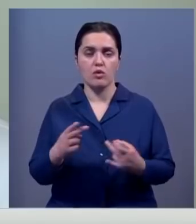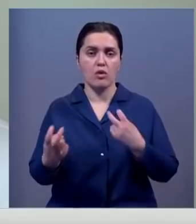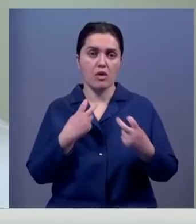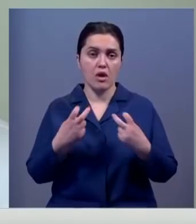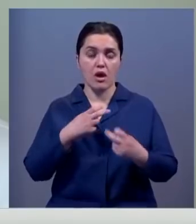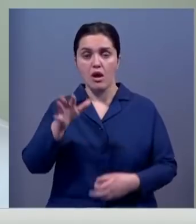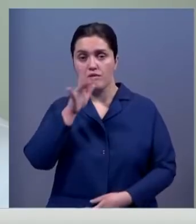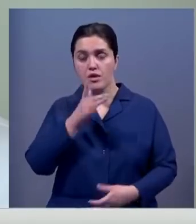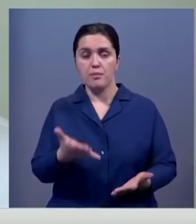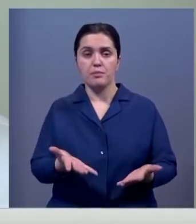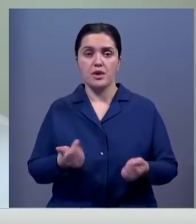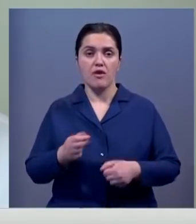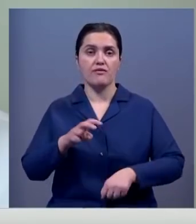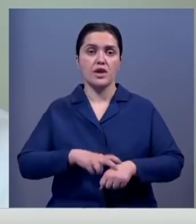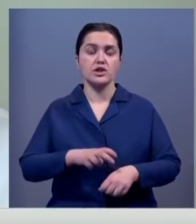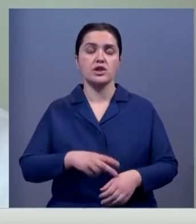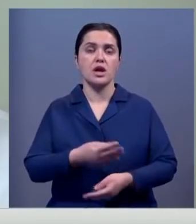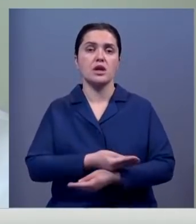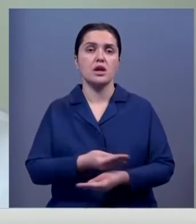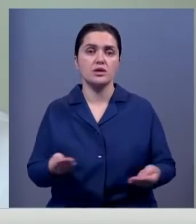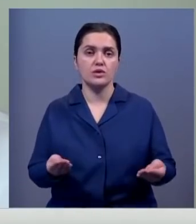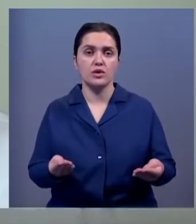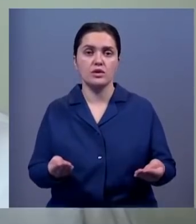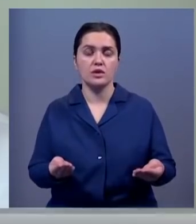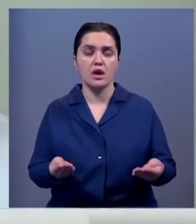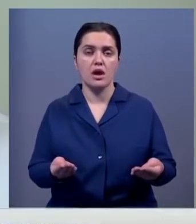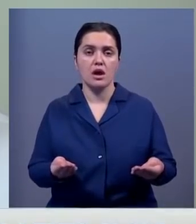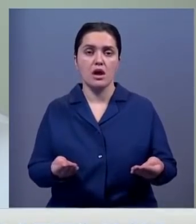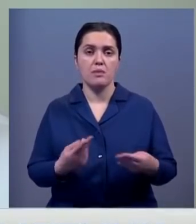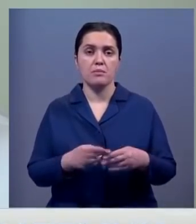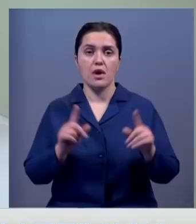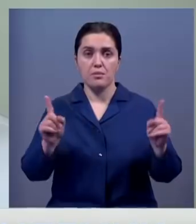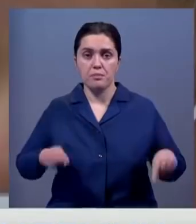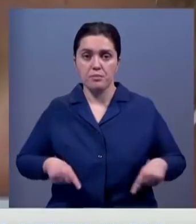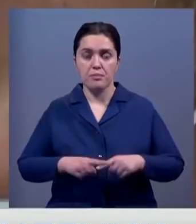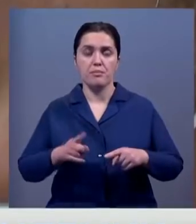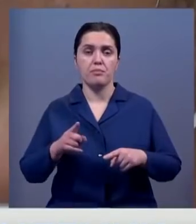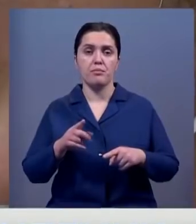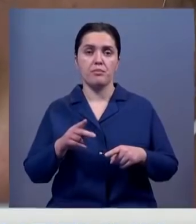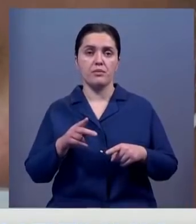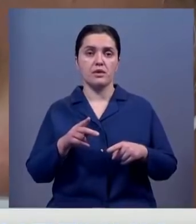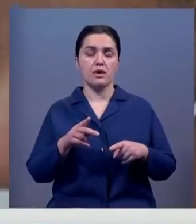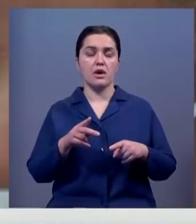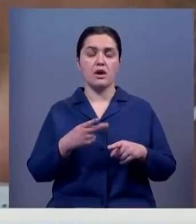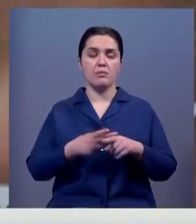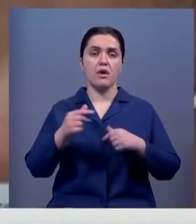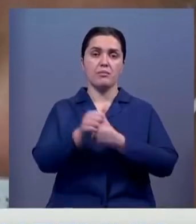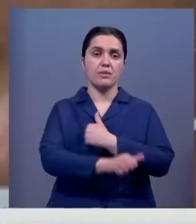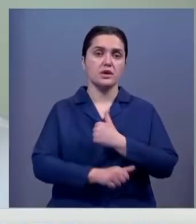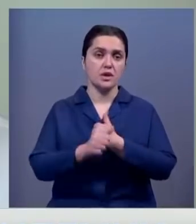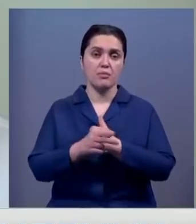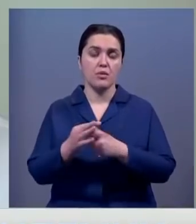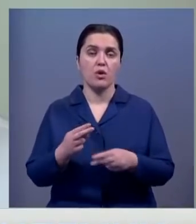То есть во время приема врачи раздают раздаточный материал, буклеты по профилактике. Размещаем этот материал по